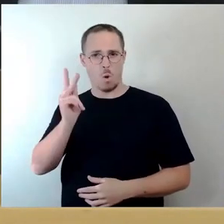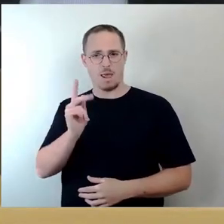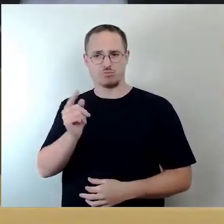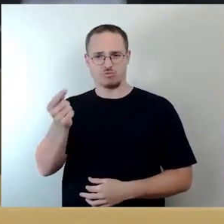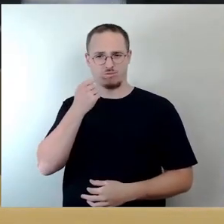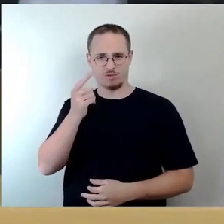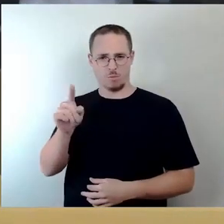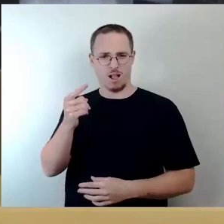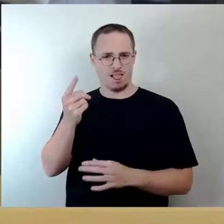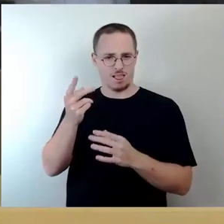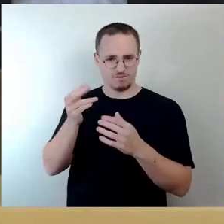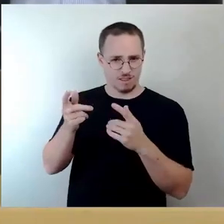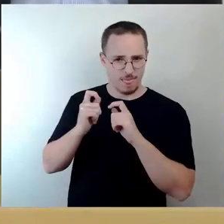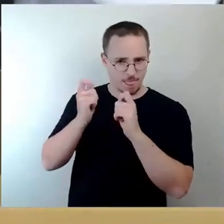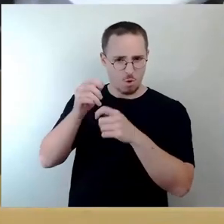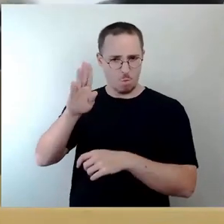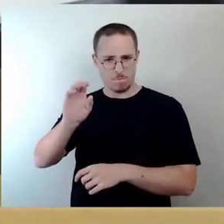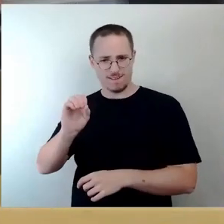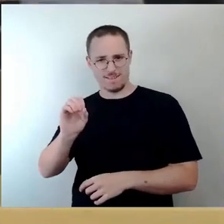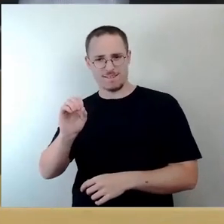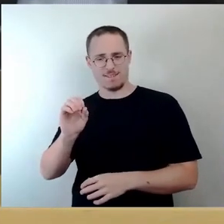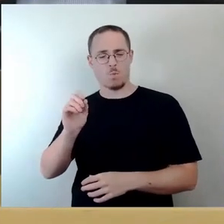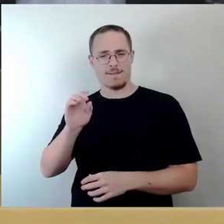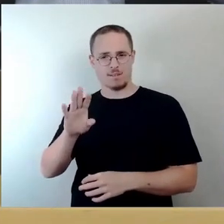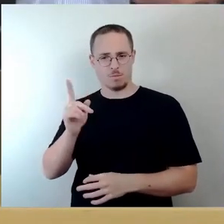in eine Debatte einsteigen. Bitte schön.